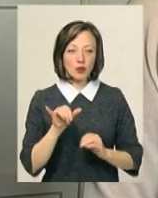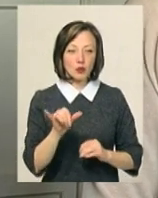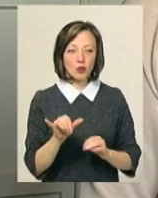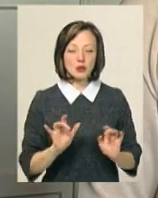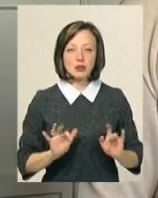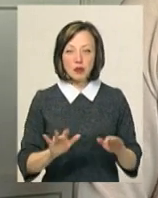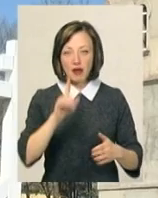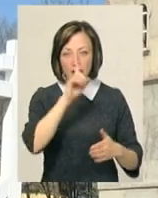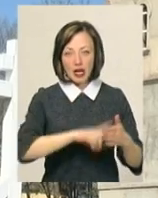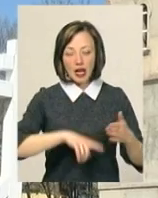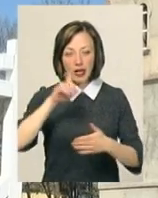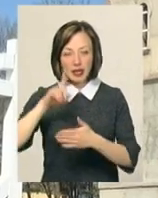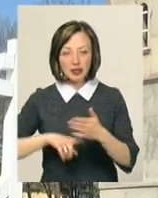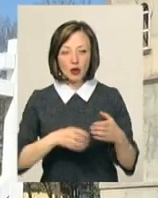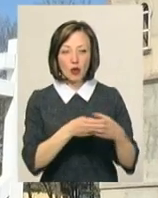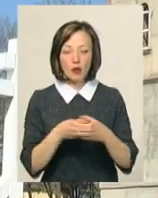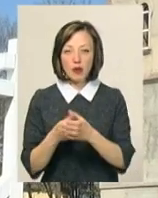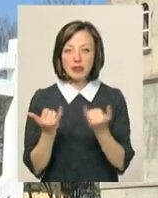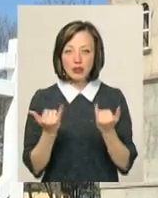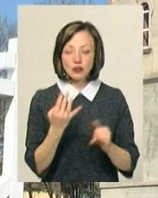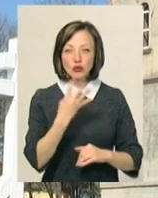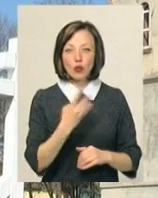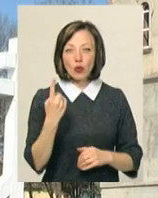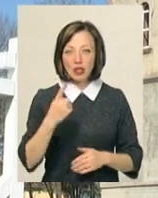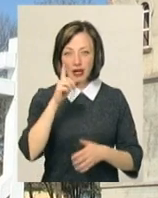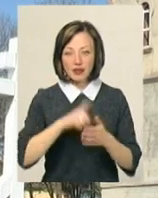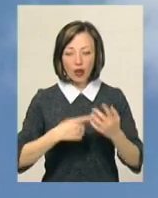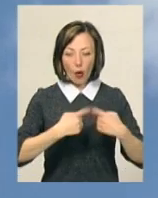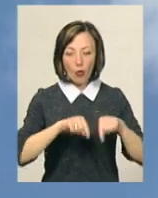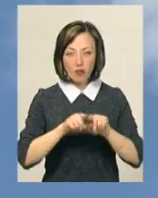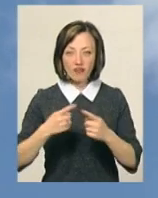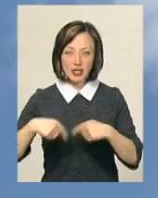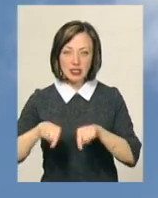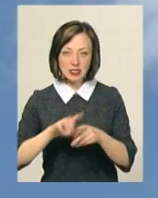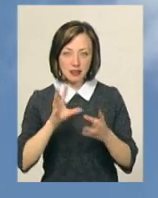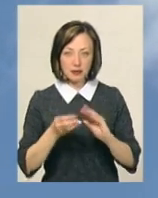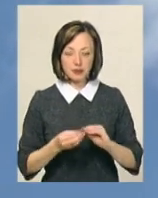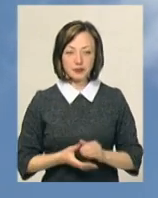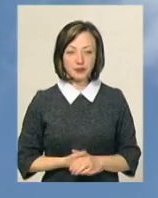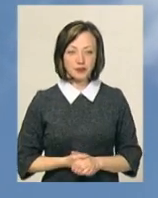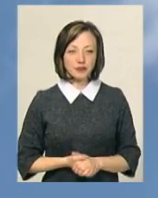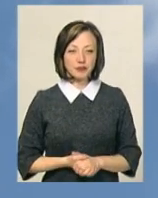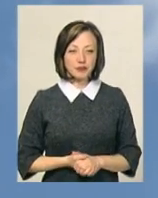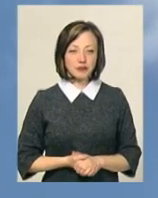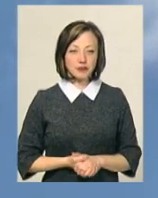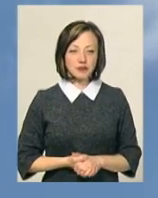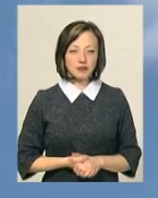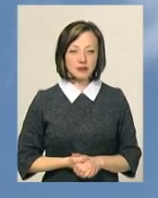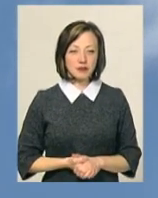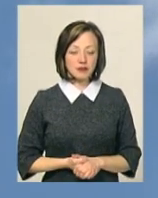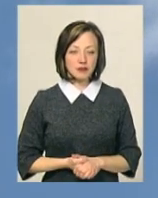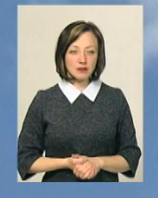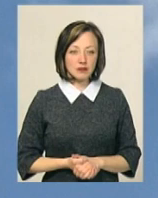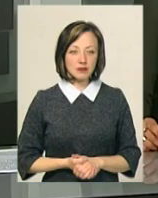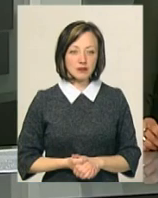справи релігійних громад. Нині на Хмельниччині діє 41 релігійна конфесія. Ірина Аріон, Іван Мовчан, Віктор Кривий, новини Поділля, Центр.